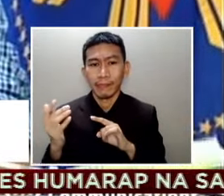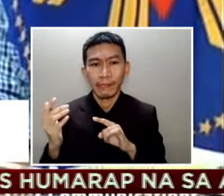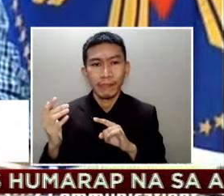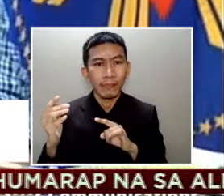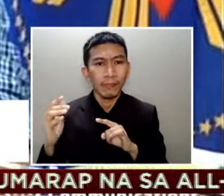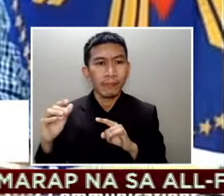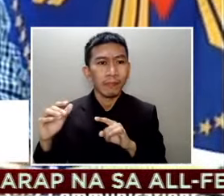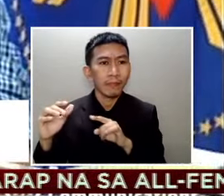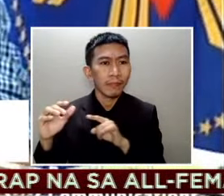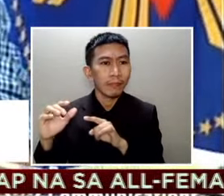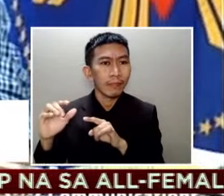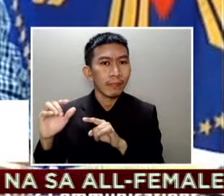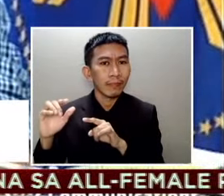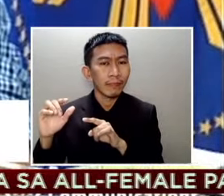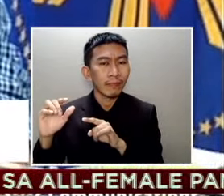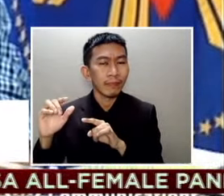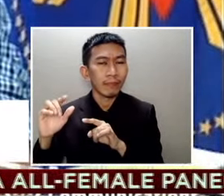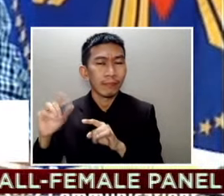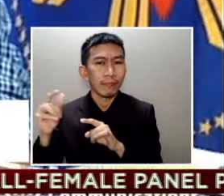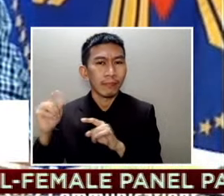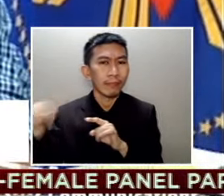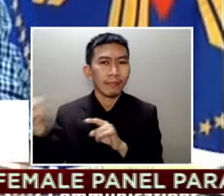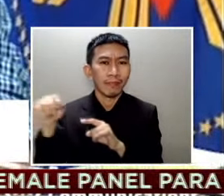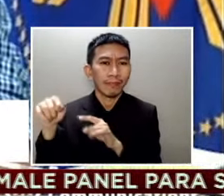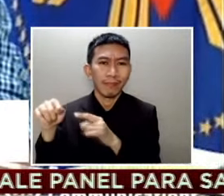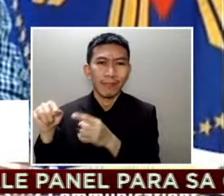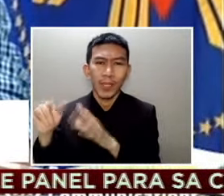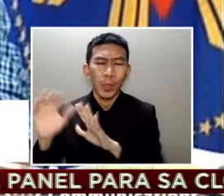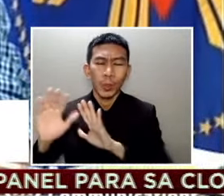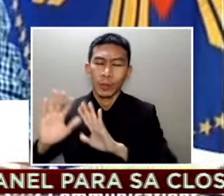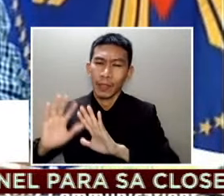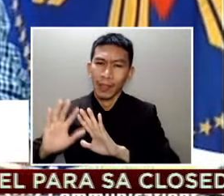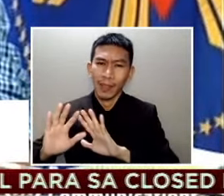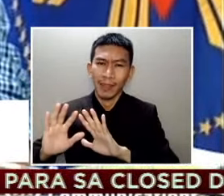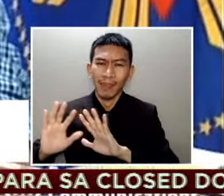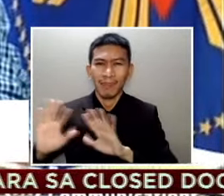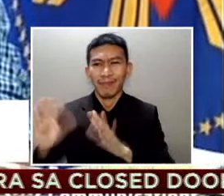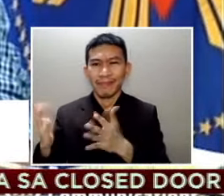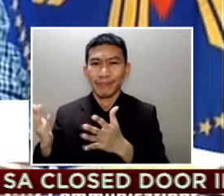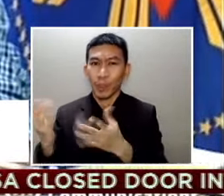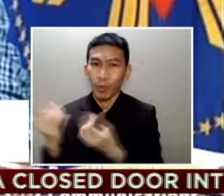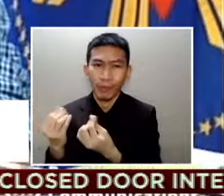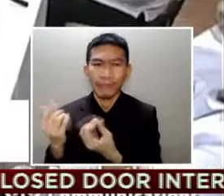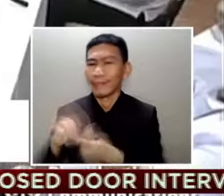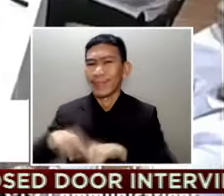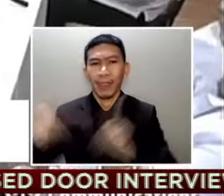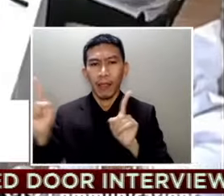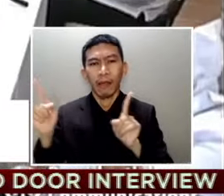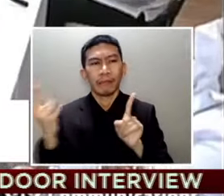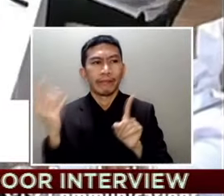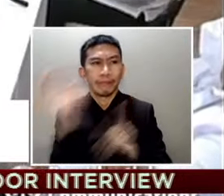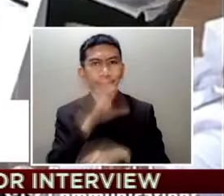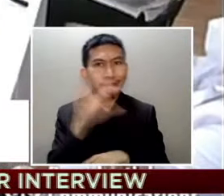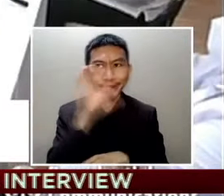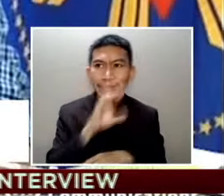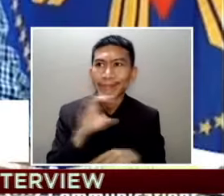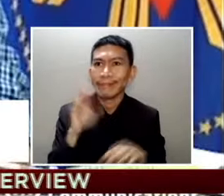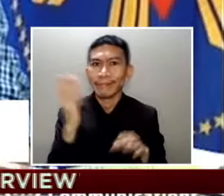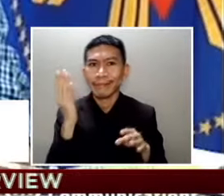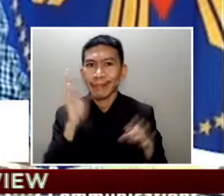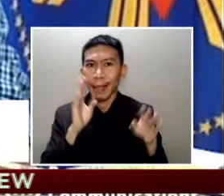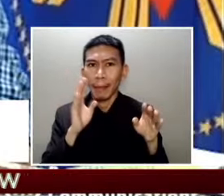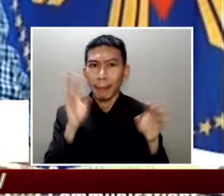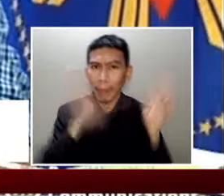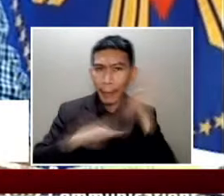they don't do that maghanap ng issue ng dagat ano bang problema